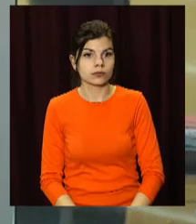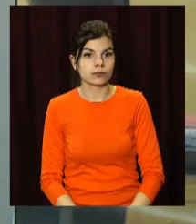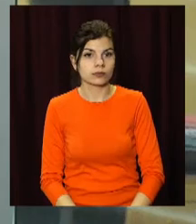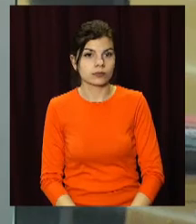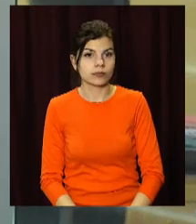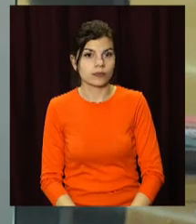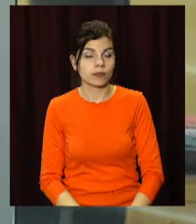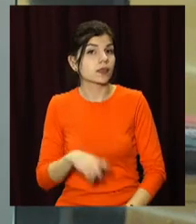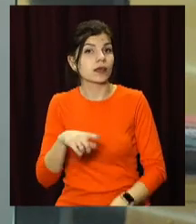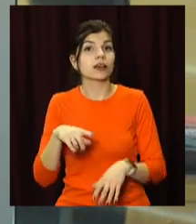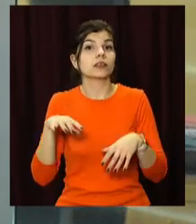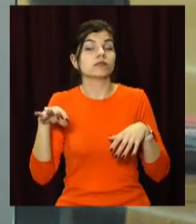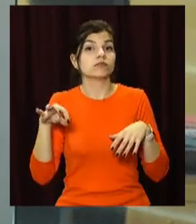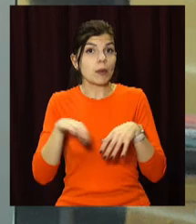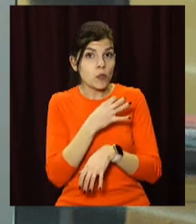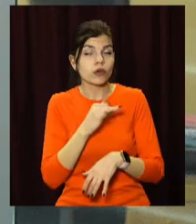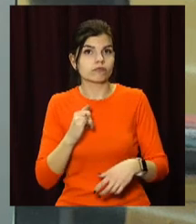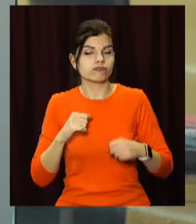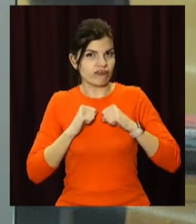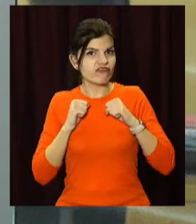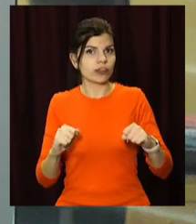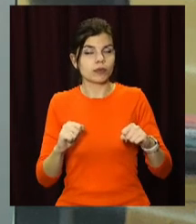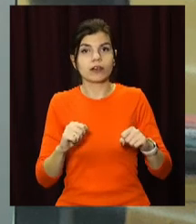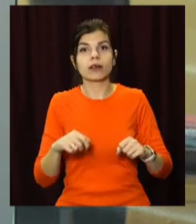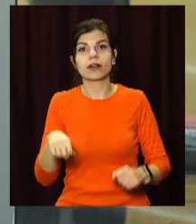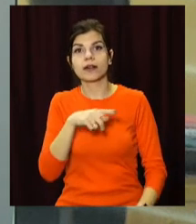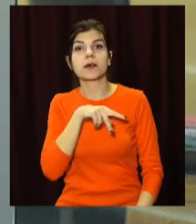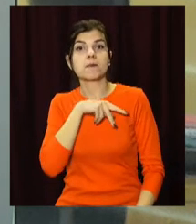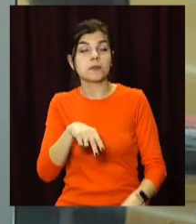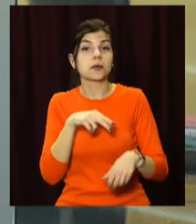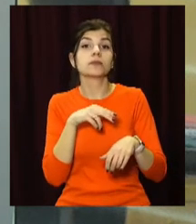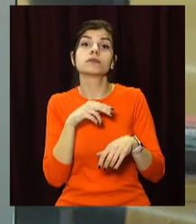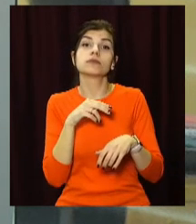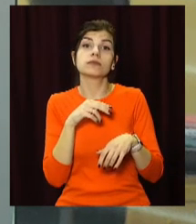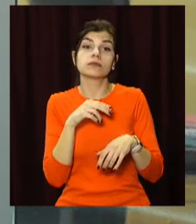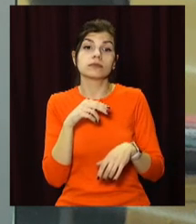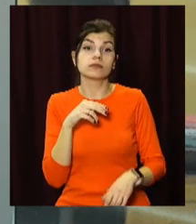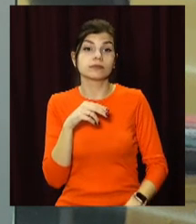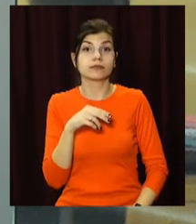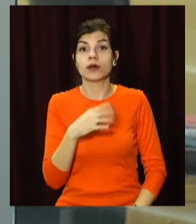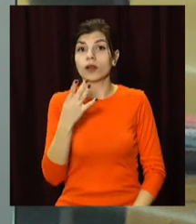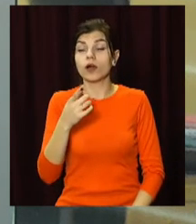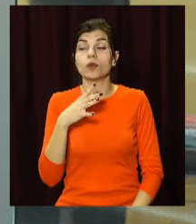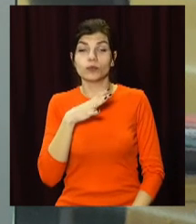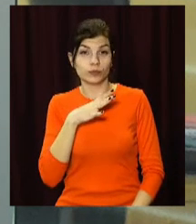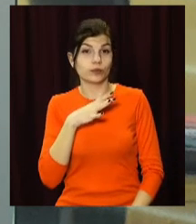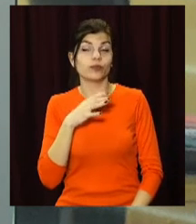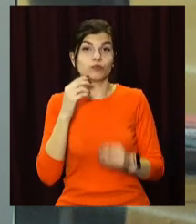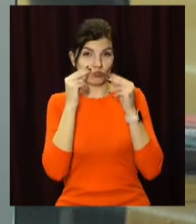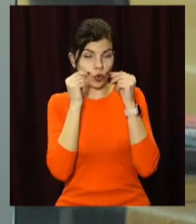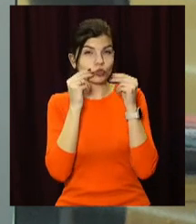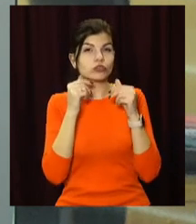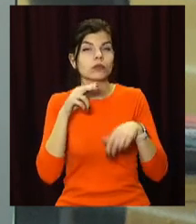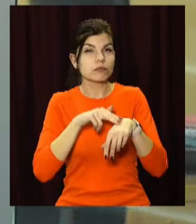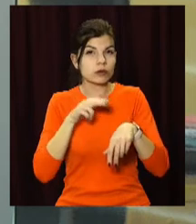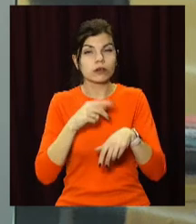За мужність та відвагу. Дніпровський міський голова нагородив поліцейських, які врятували чотирьох людей з-під криги. Подія сталася